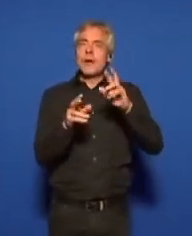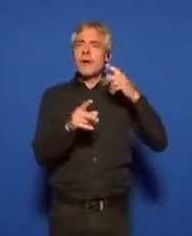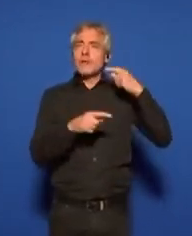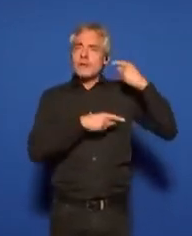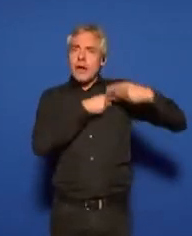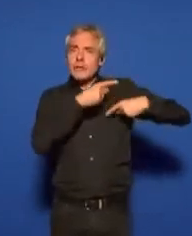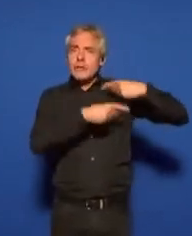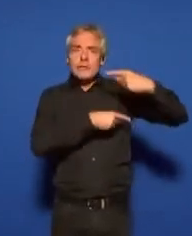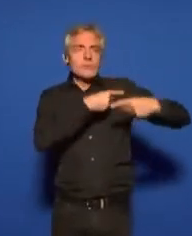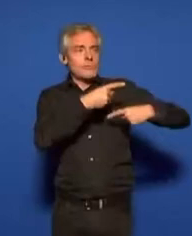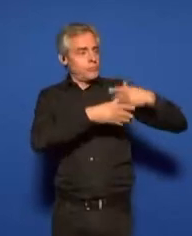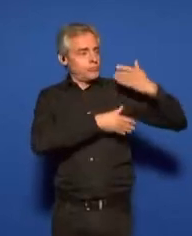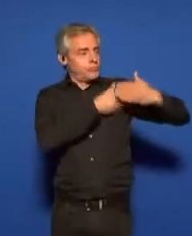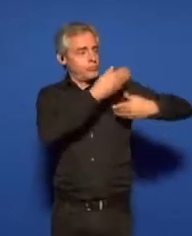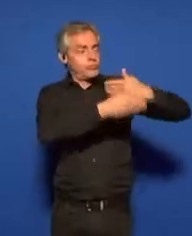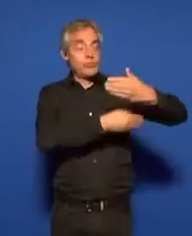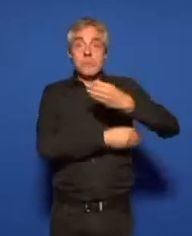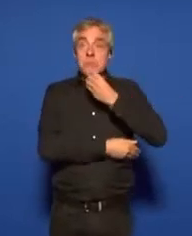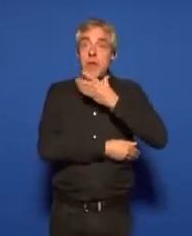traditions